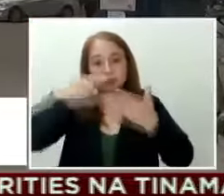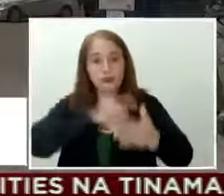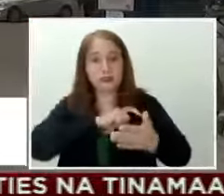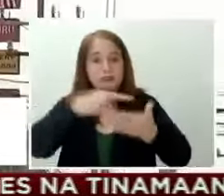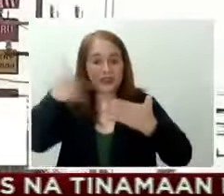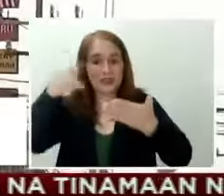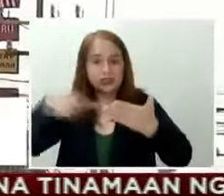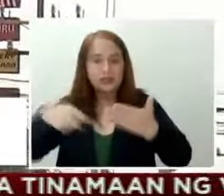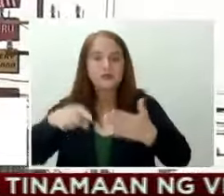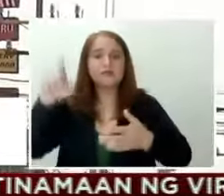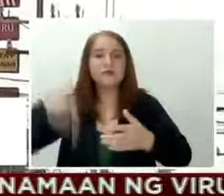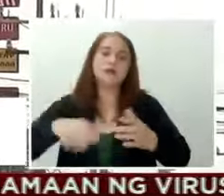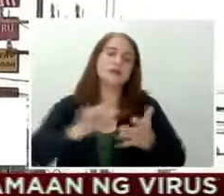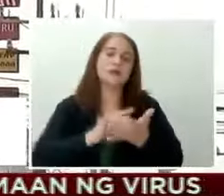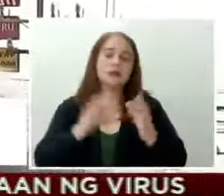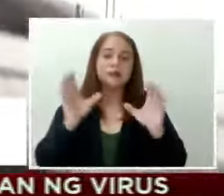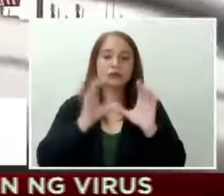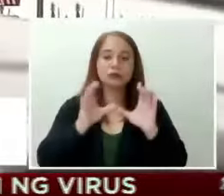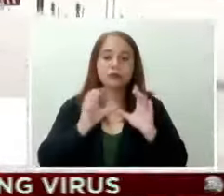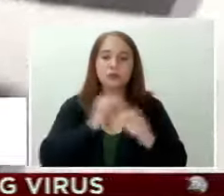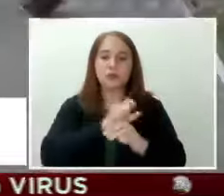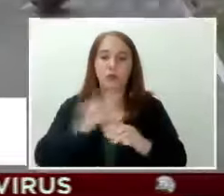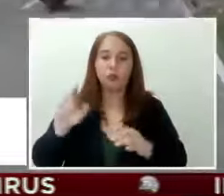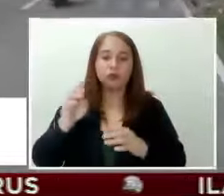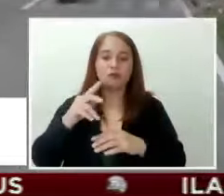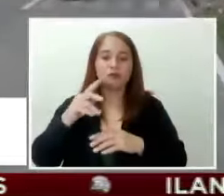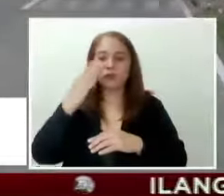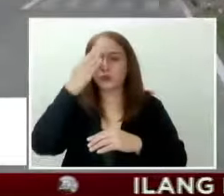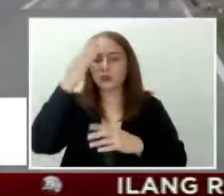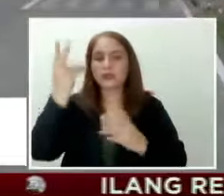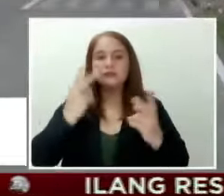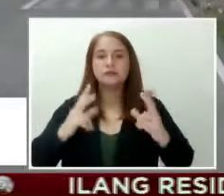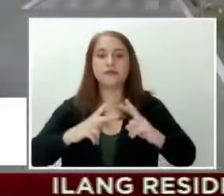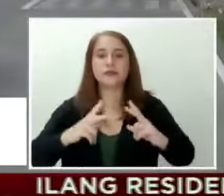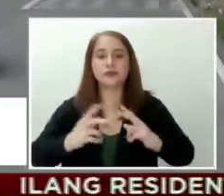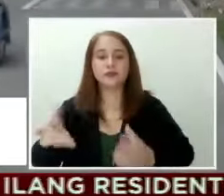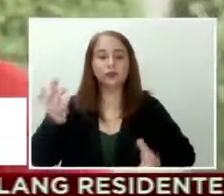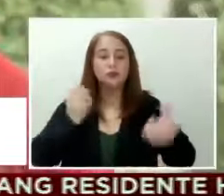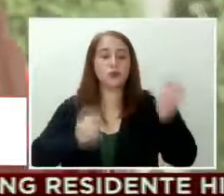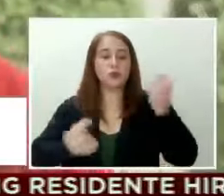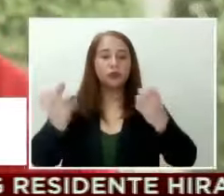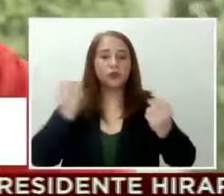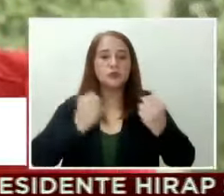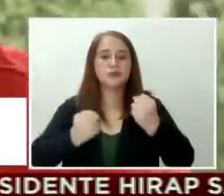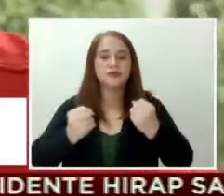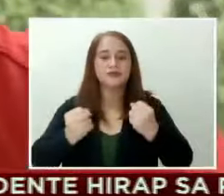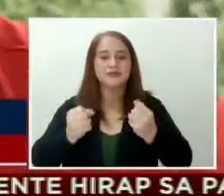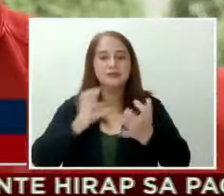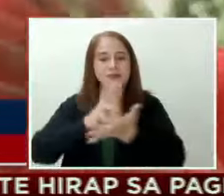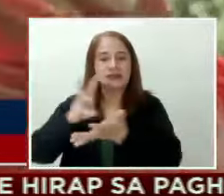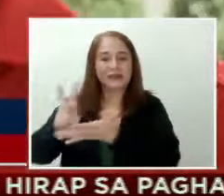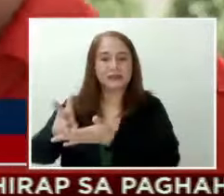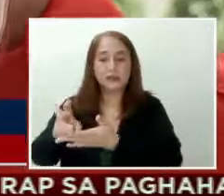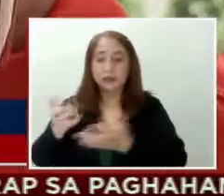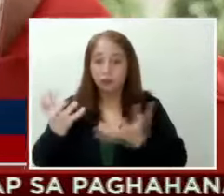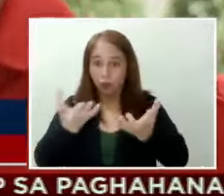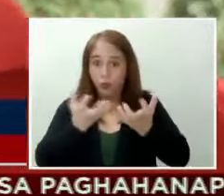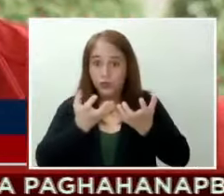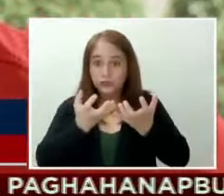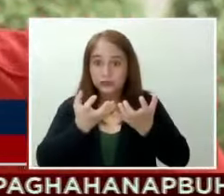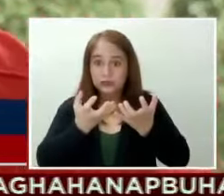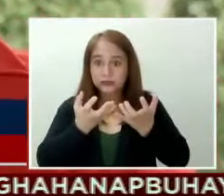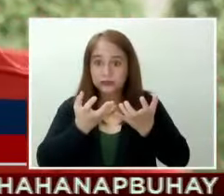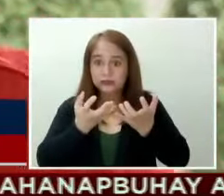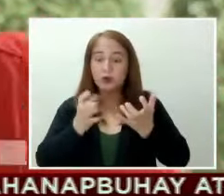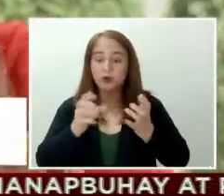medical certificate ang mga taga-Bulacan na magbabakasyon sa kanika nilang bayan. Kung gusto nalaga ninyo, ito sa akin.